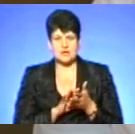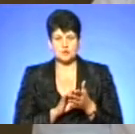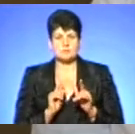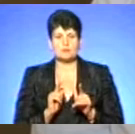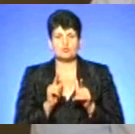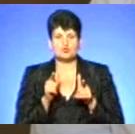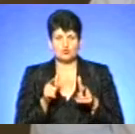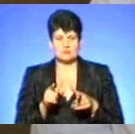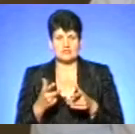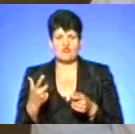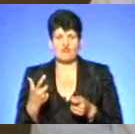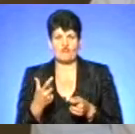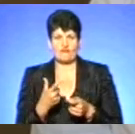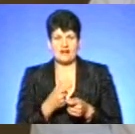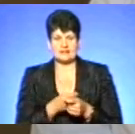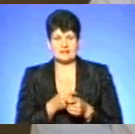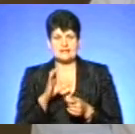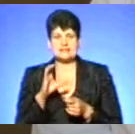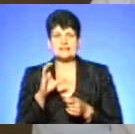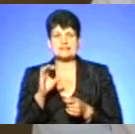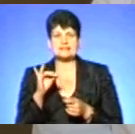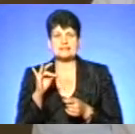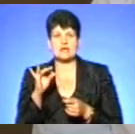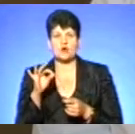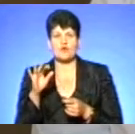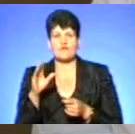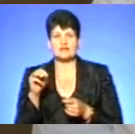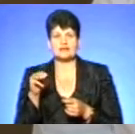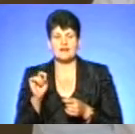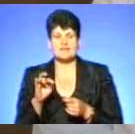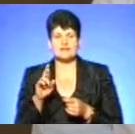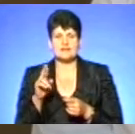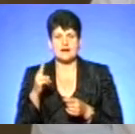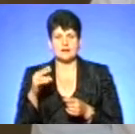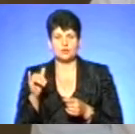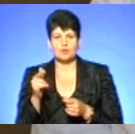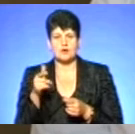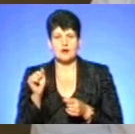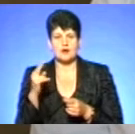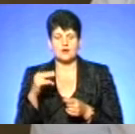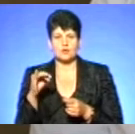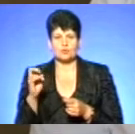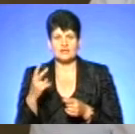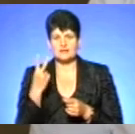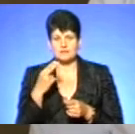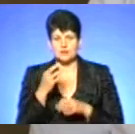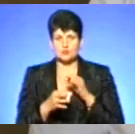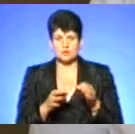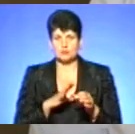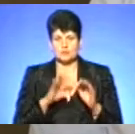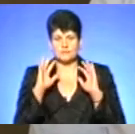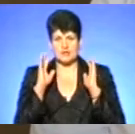поступленні введена сироватка від яду гадюки. Дві доби вона перебувала в